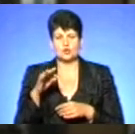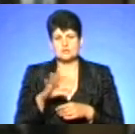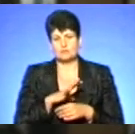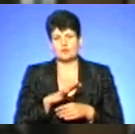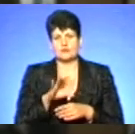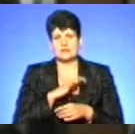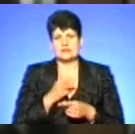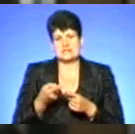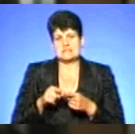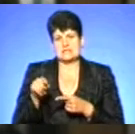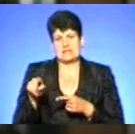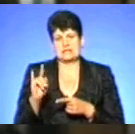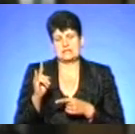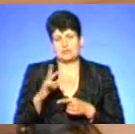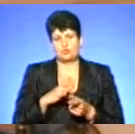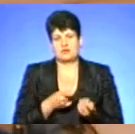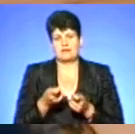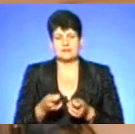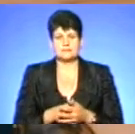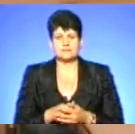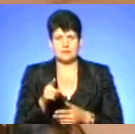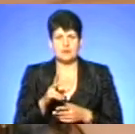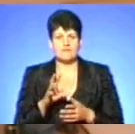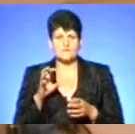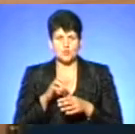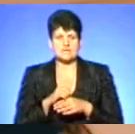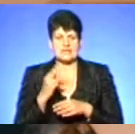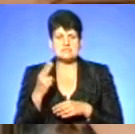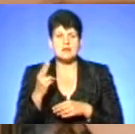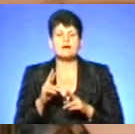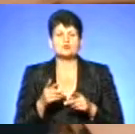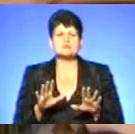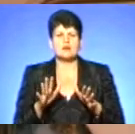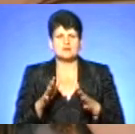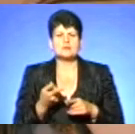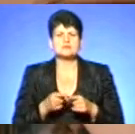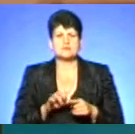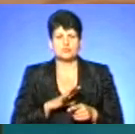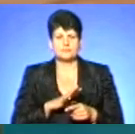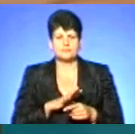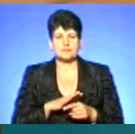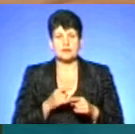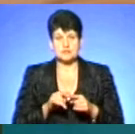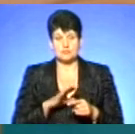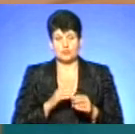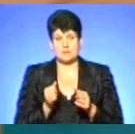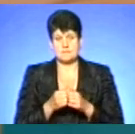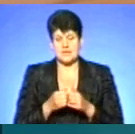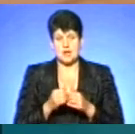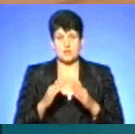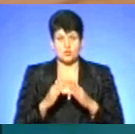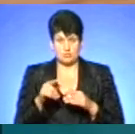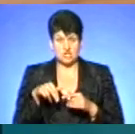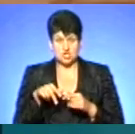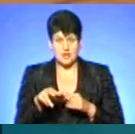цієї дитини, яку привезли. Тоби вкусила змія? Так. А як це сталося? Де це було? Це було біля дому. Ти